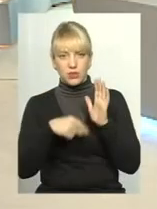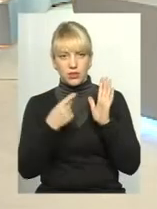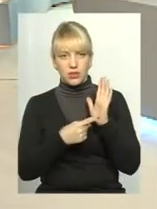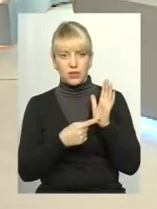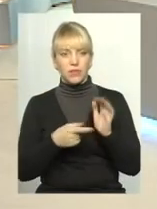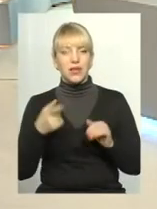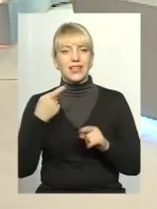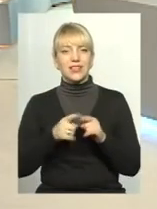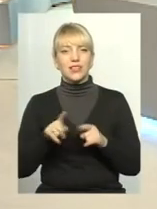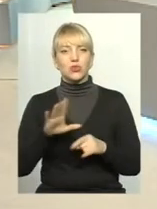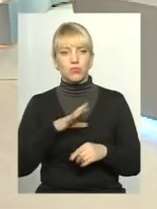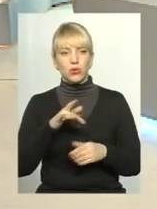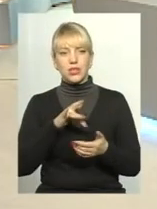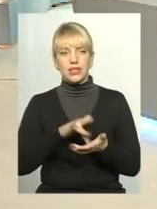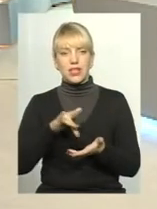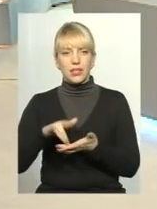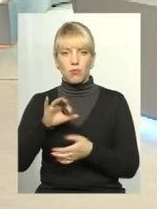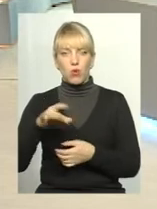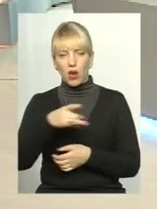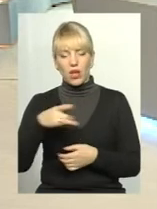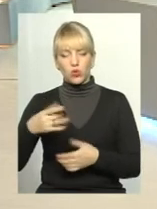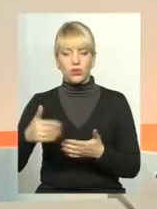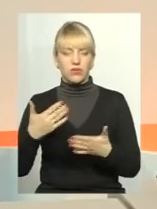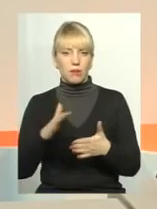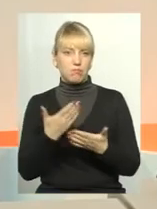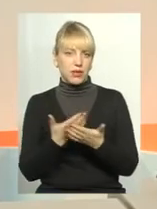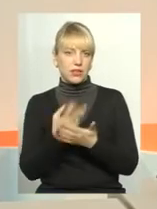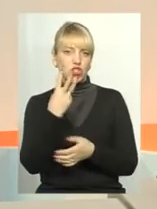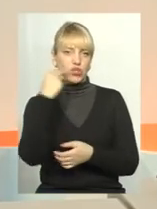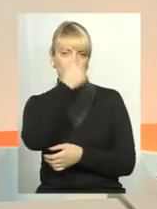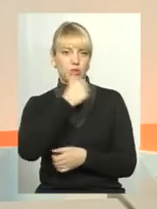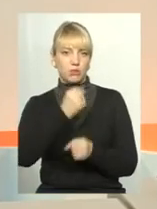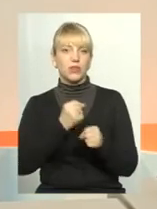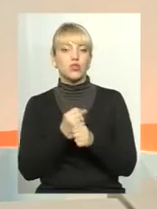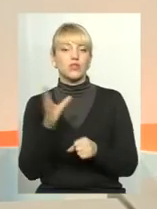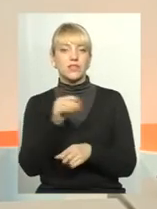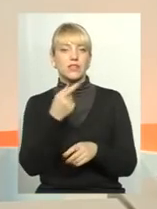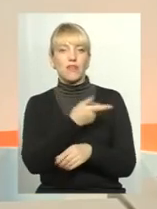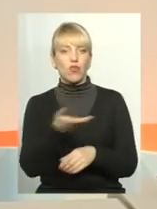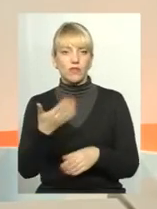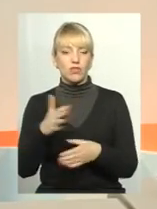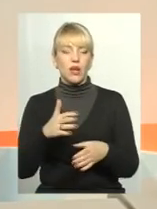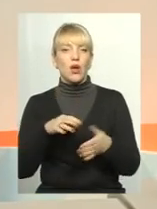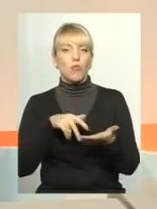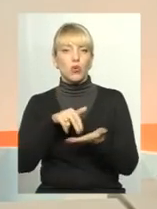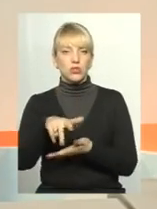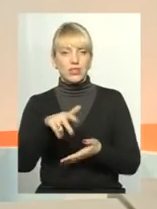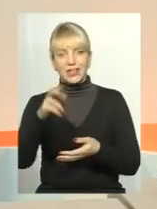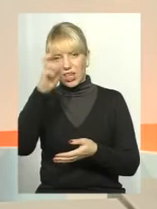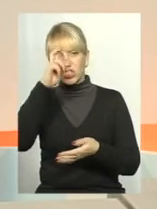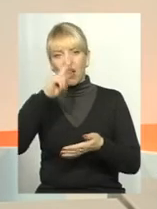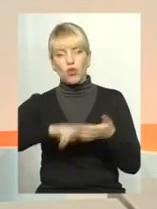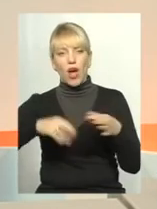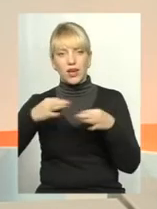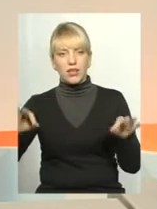Ті, що були центри по районам, практично всі до трьох років вже працюють, так як вони вже всі пройшли державну акредитацію за